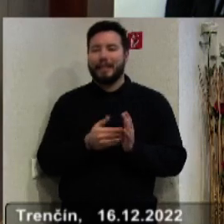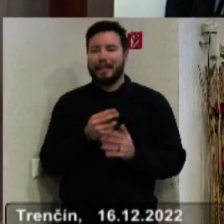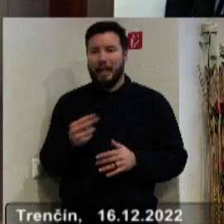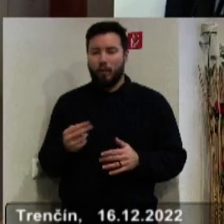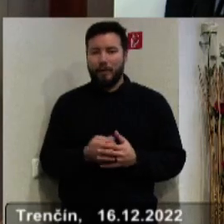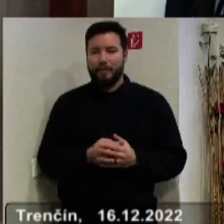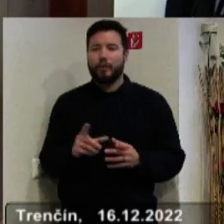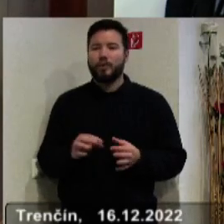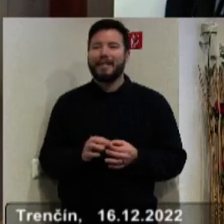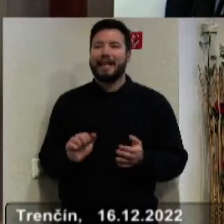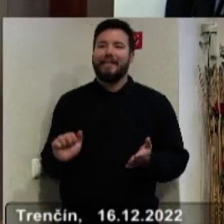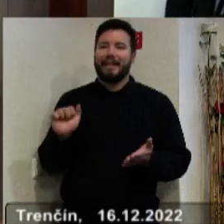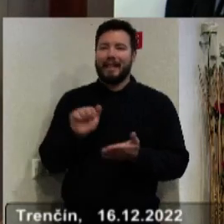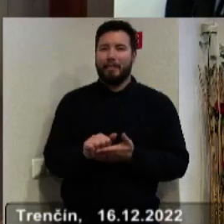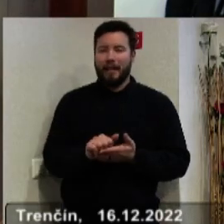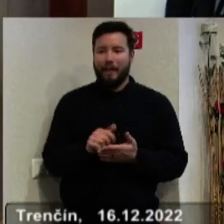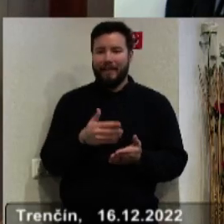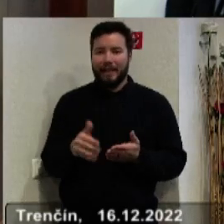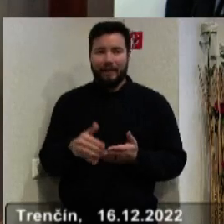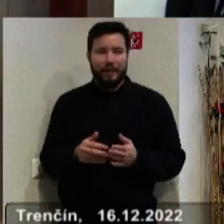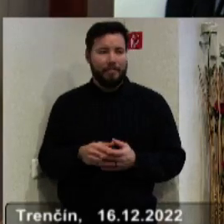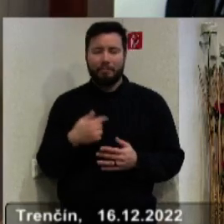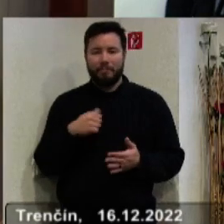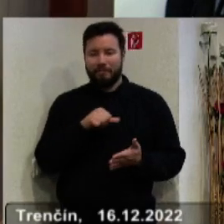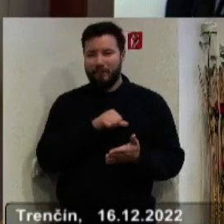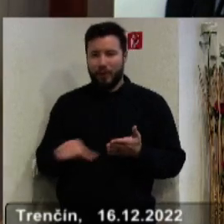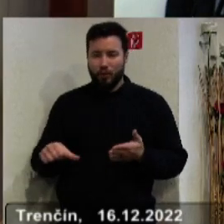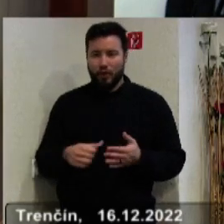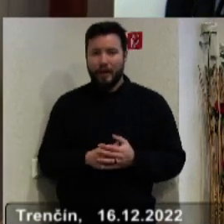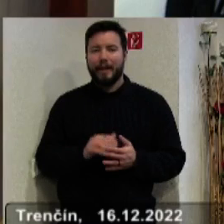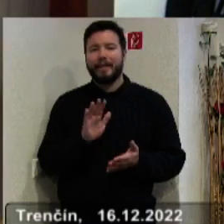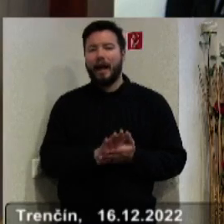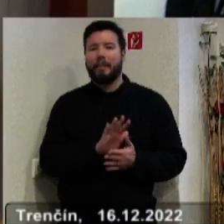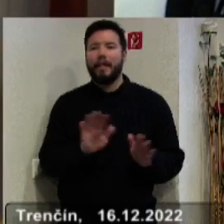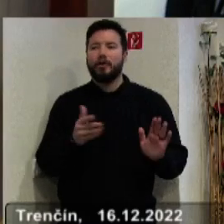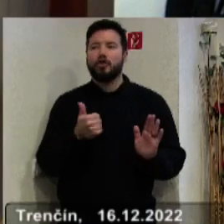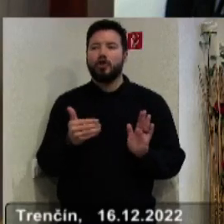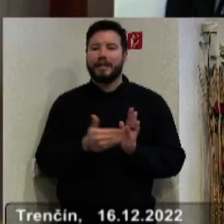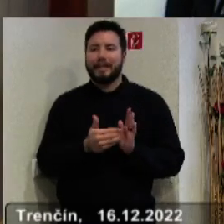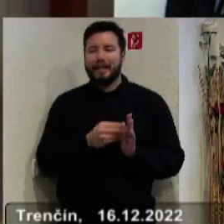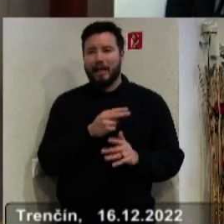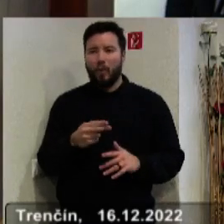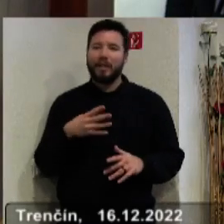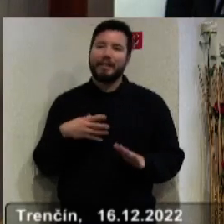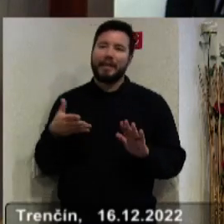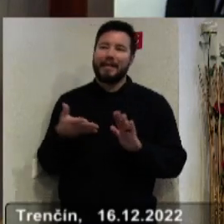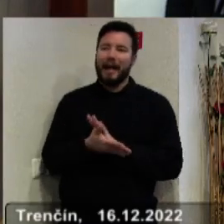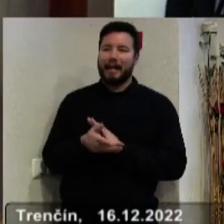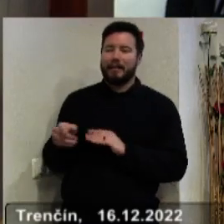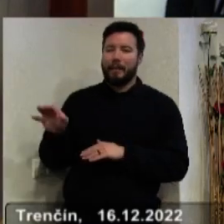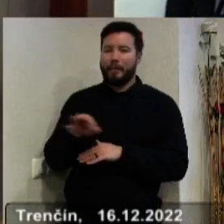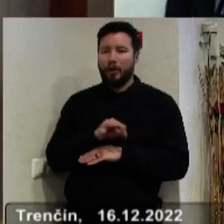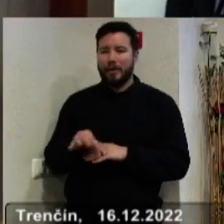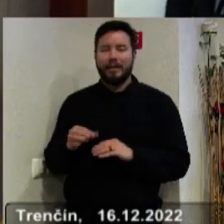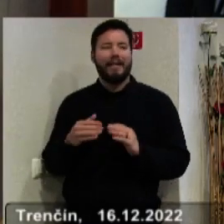čo sa týka kapitálových výdavkov. To sme škrtli. Nechali sme to iba teda 100 000 EUR a chceme to nahradiť týmto projektom v hodnotie